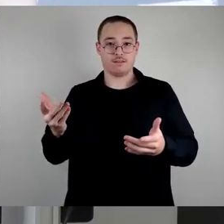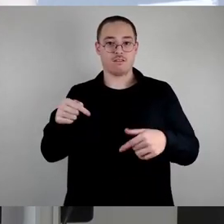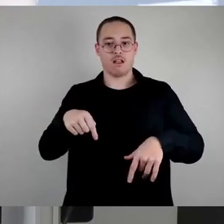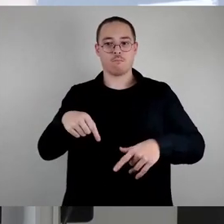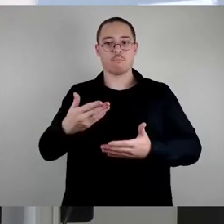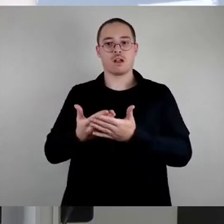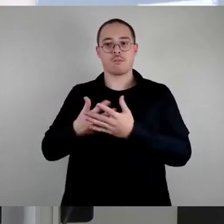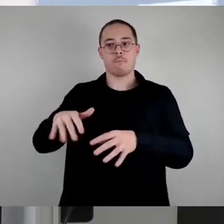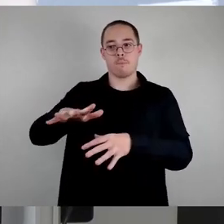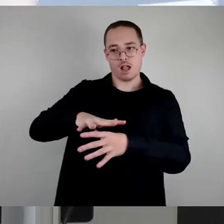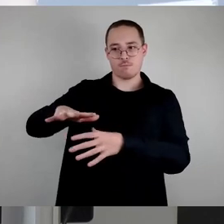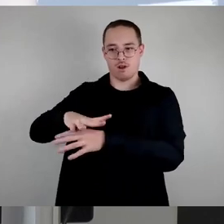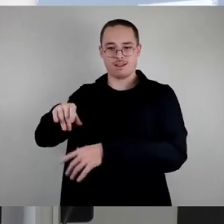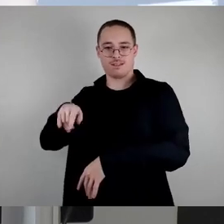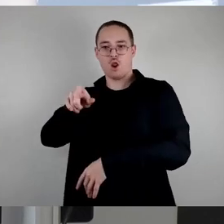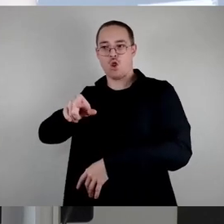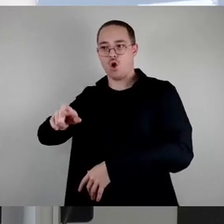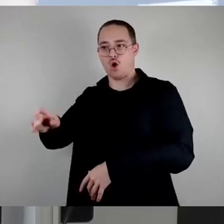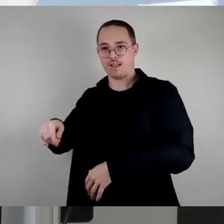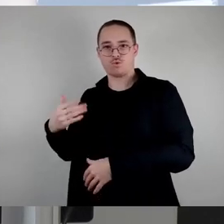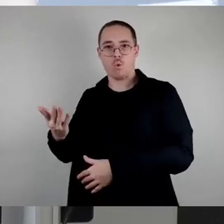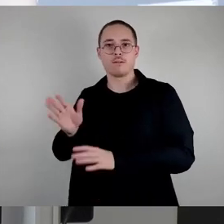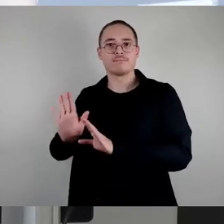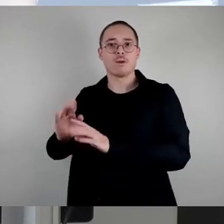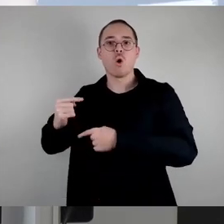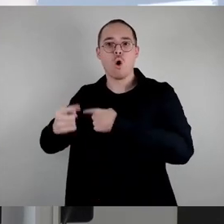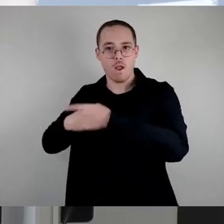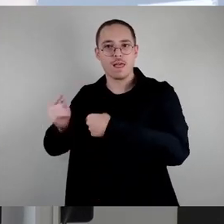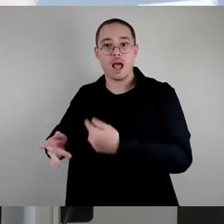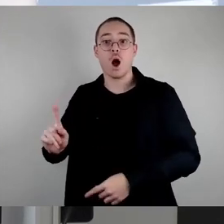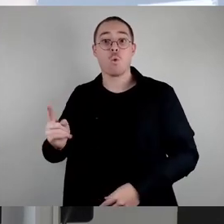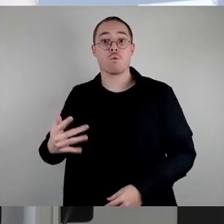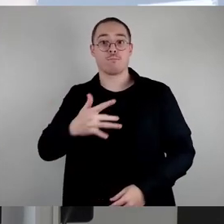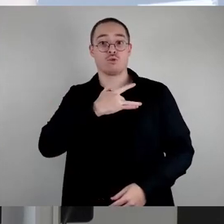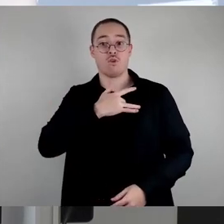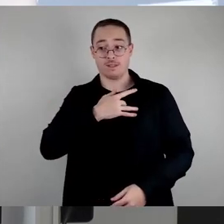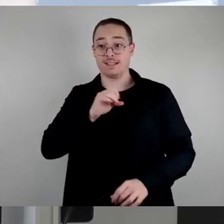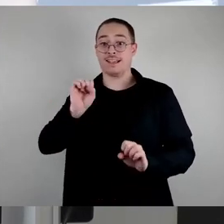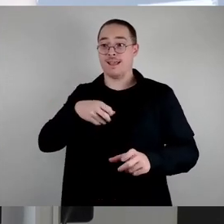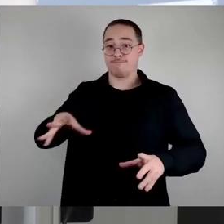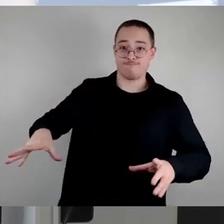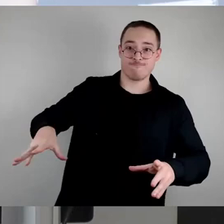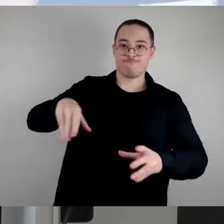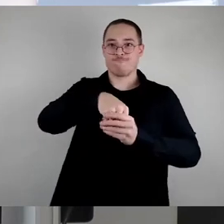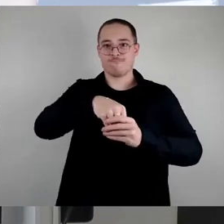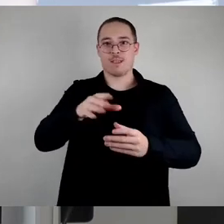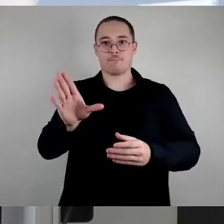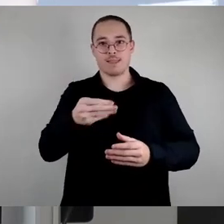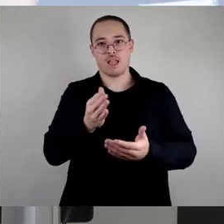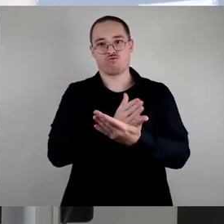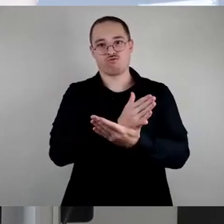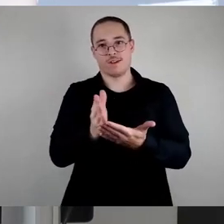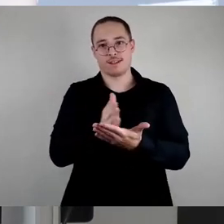auch in ihren Rollen betroffen sind, sie einbezogen werden sollen. Im besten Fall durch